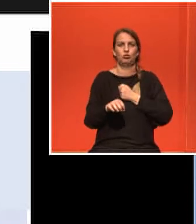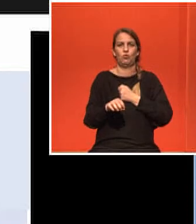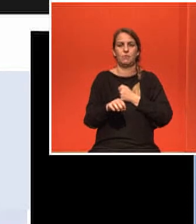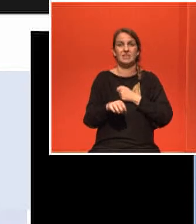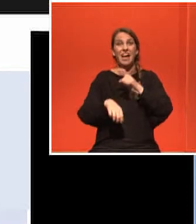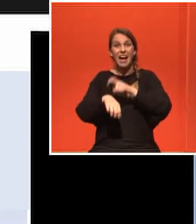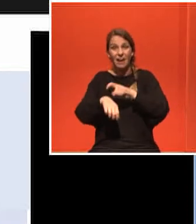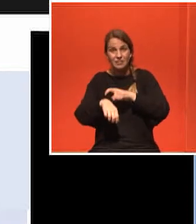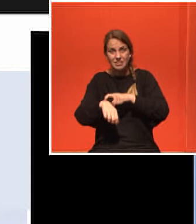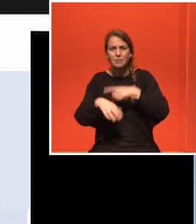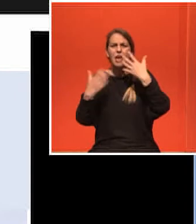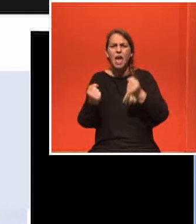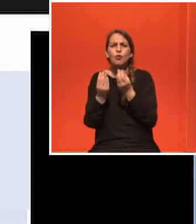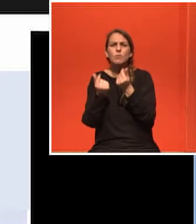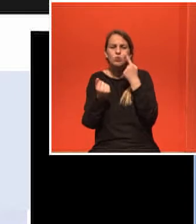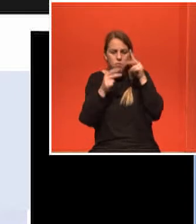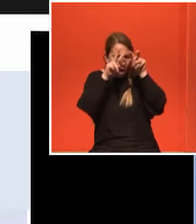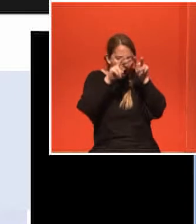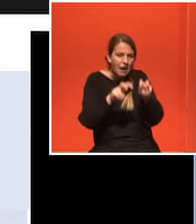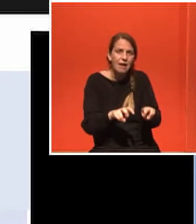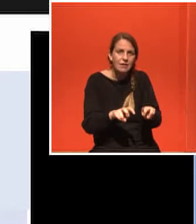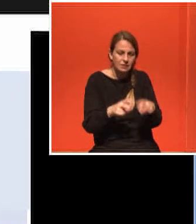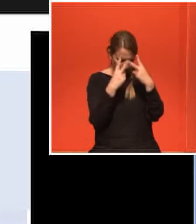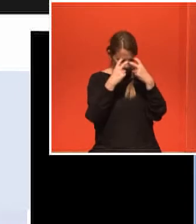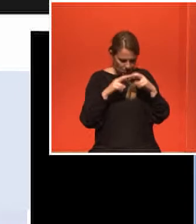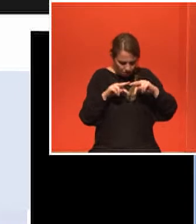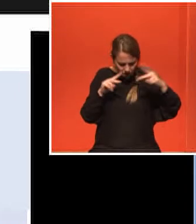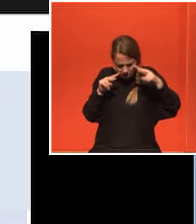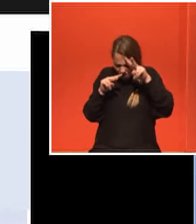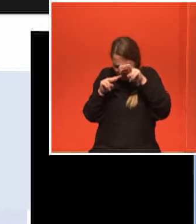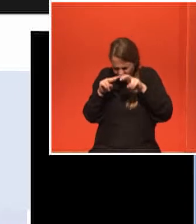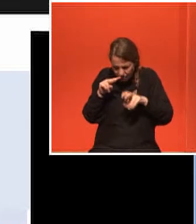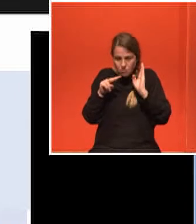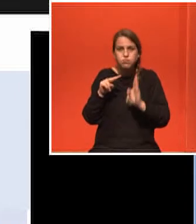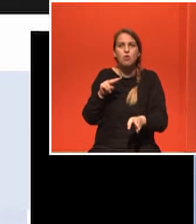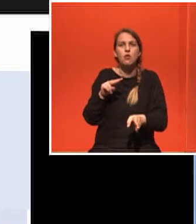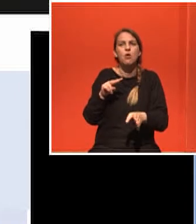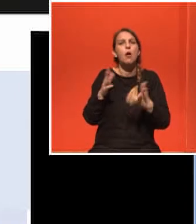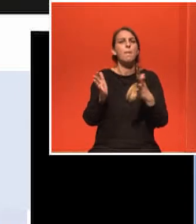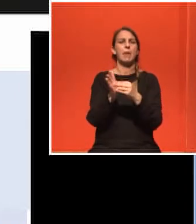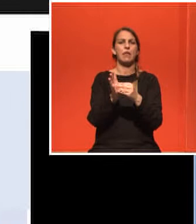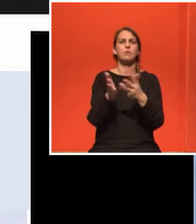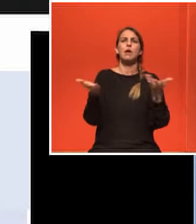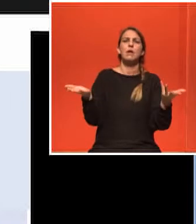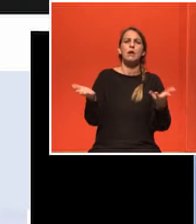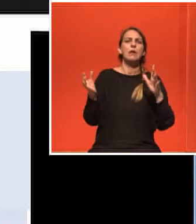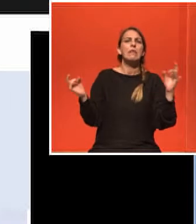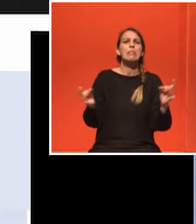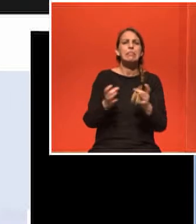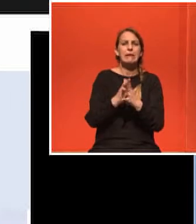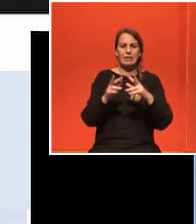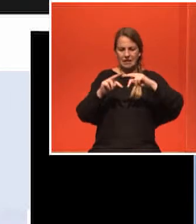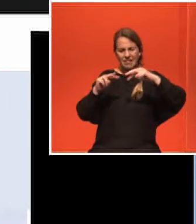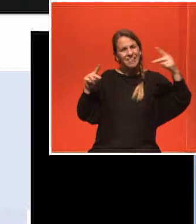τεχνικές της ανάλυσης μπορούν να αναλύουν πλέον και να ξέρουμε εάν τυχόν παραδείγμας χάρη υπάρχει ένα ορθογραφικό